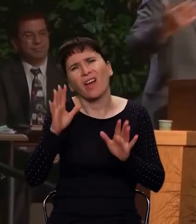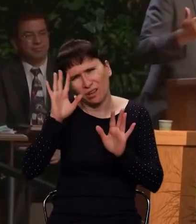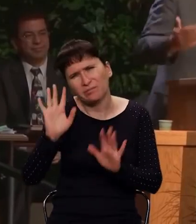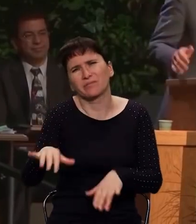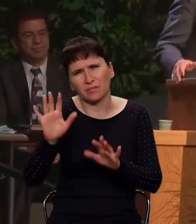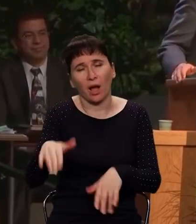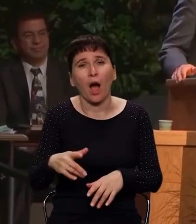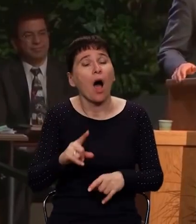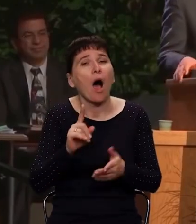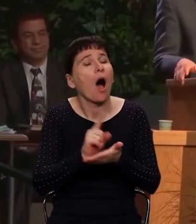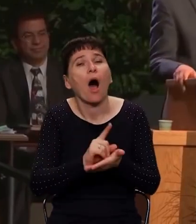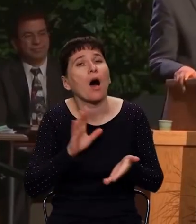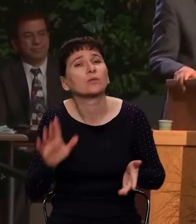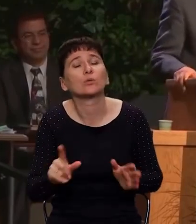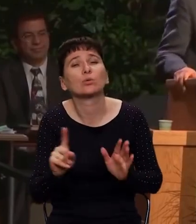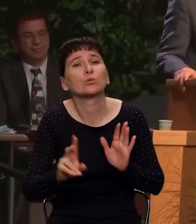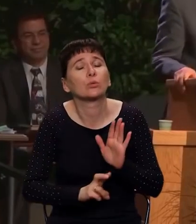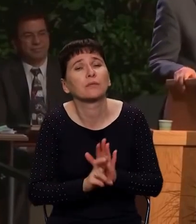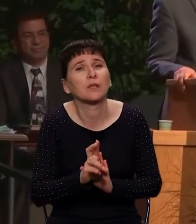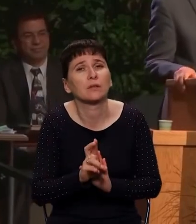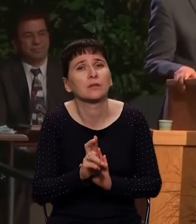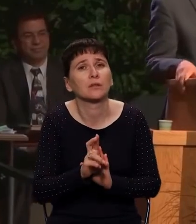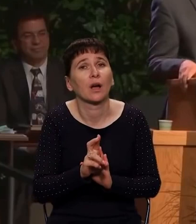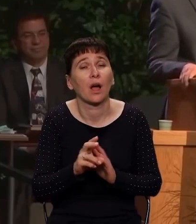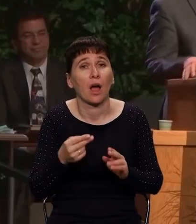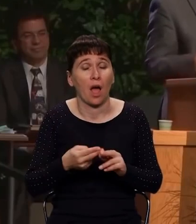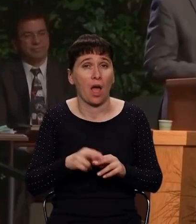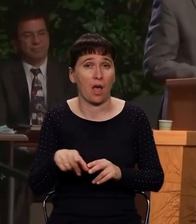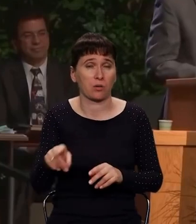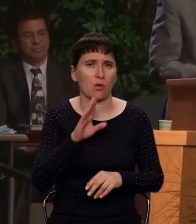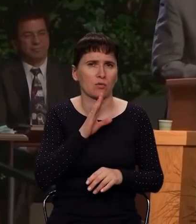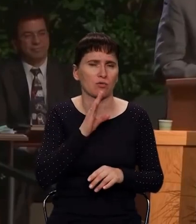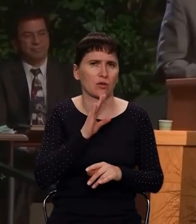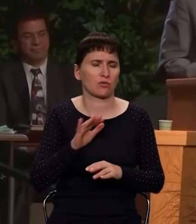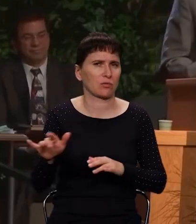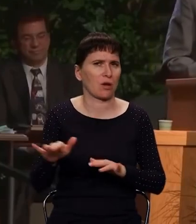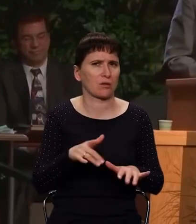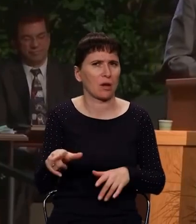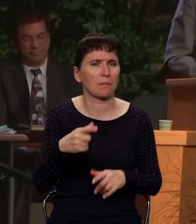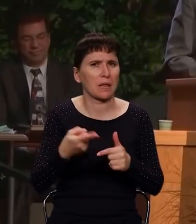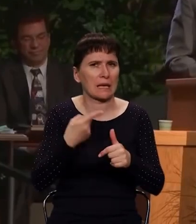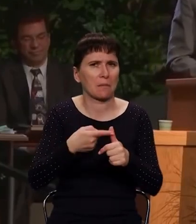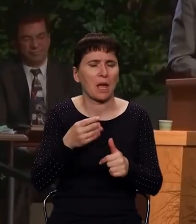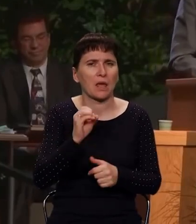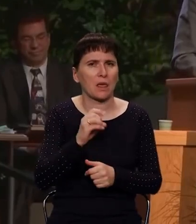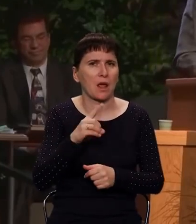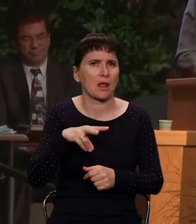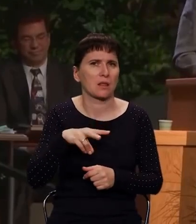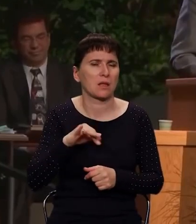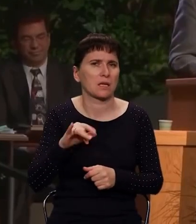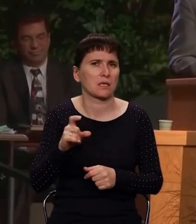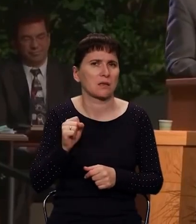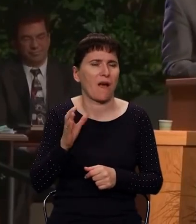А что не должно было быть разрешено в Божьей Церкви? То, что делала эта женщина по имени Изавель.